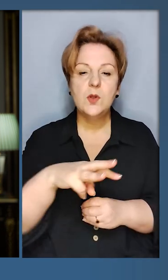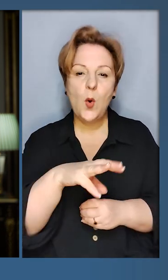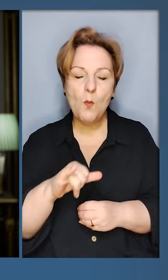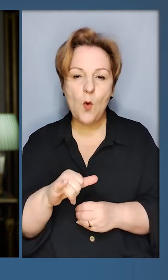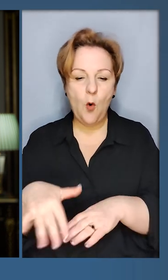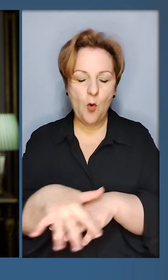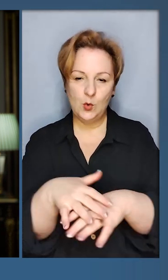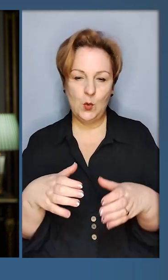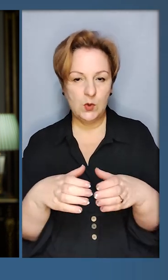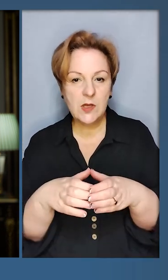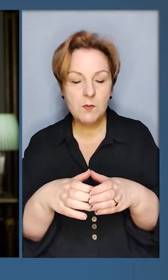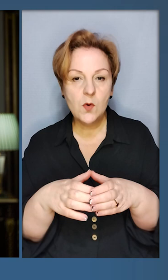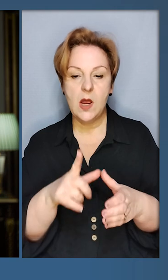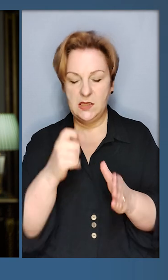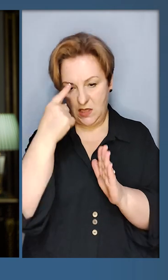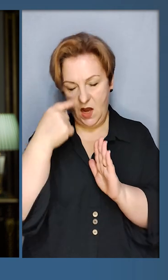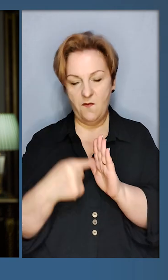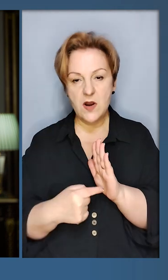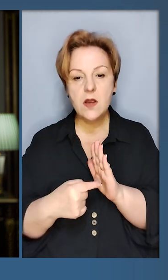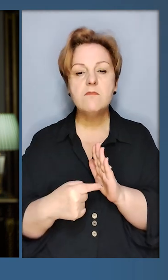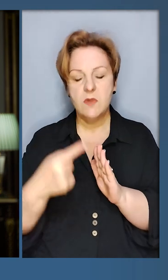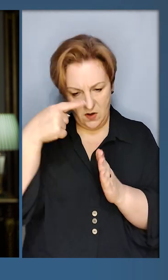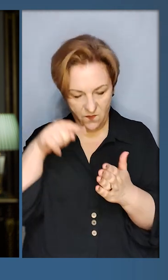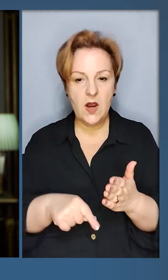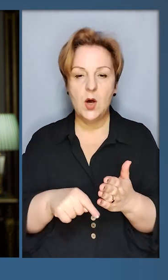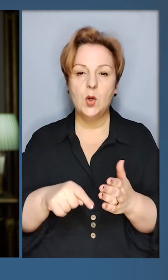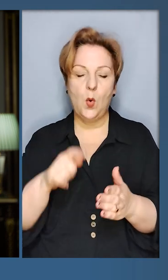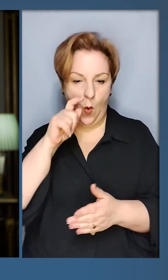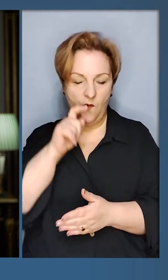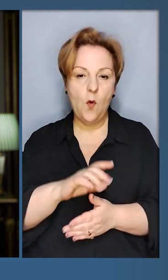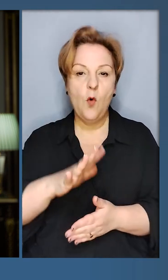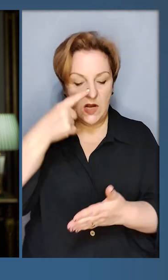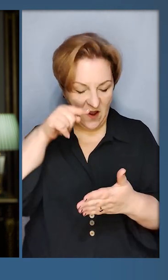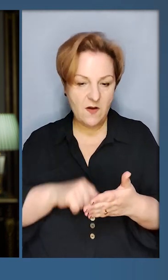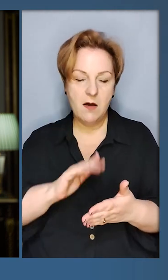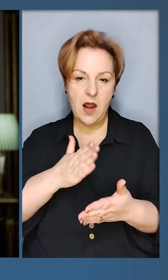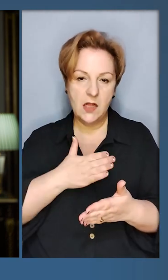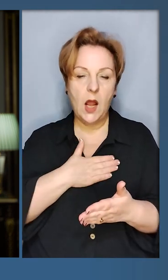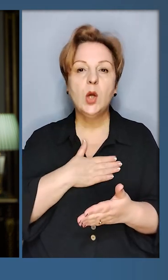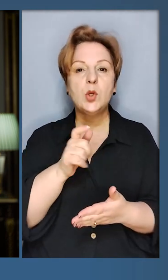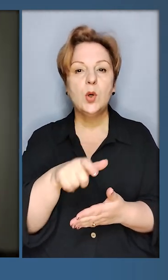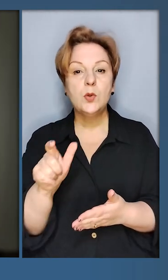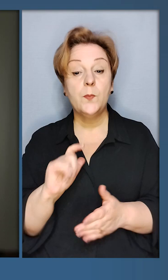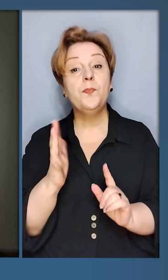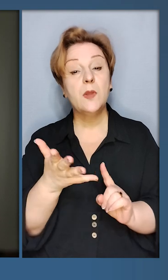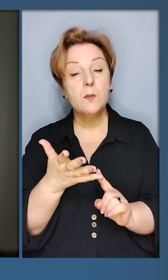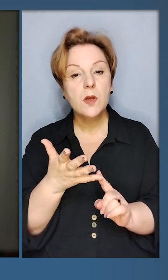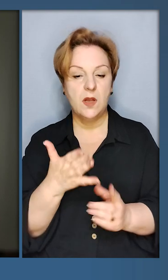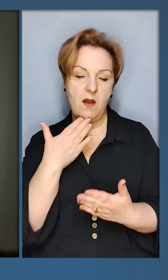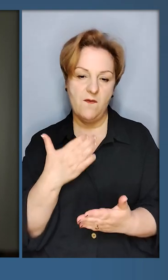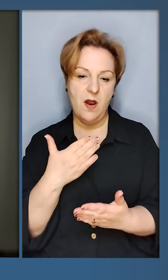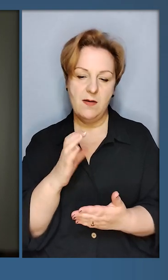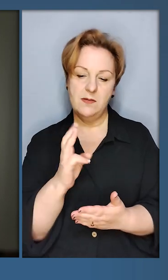усьому суспільству за віру. Віру в Україну. За віру в наших людей. П'яте.